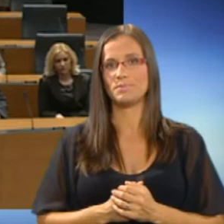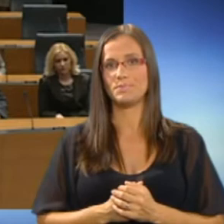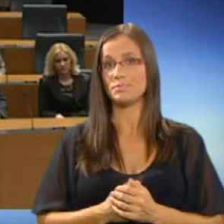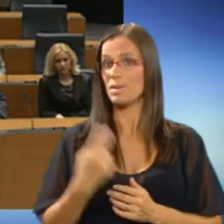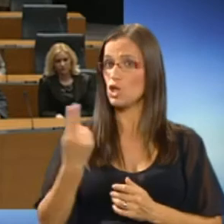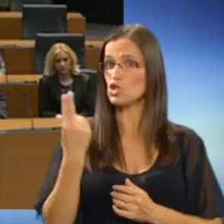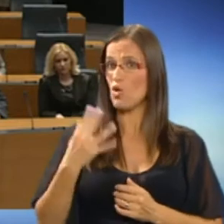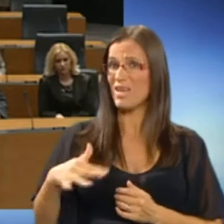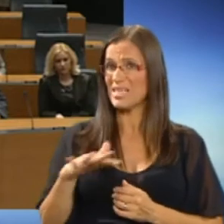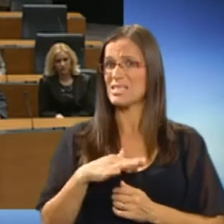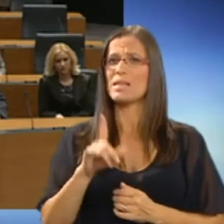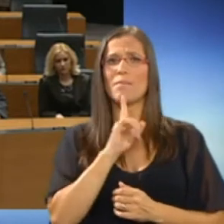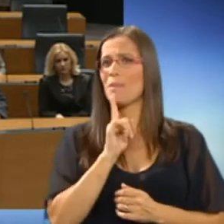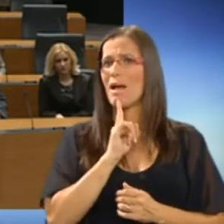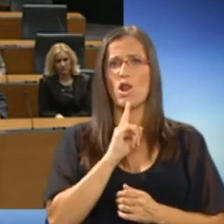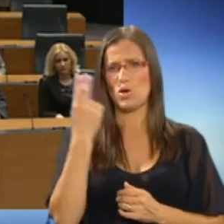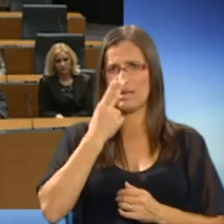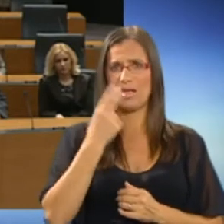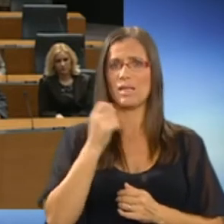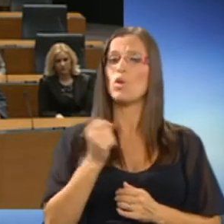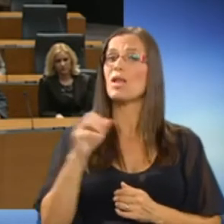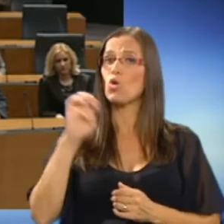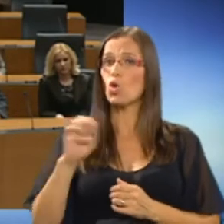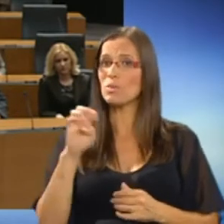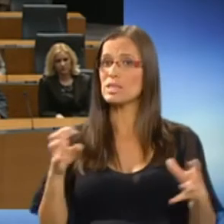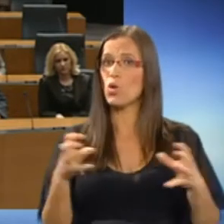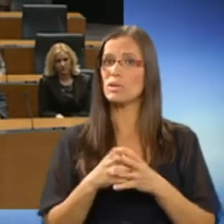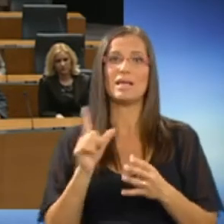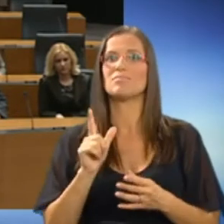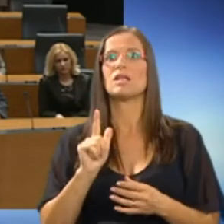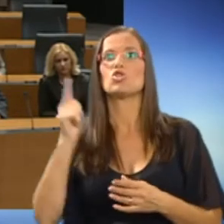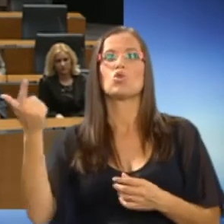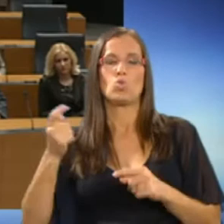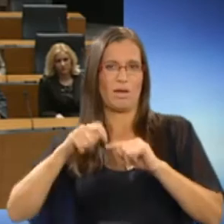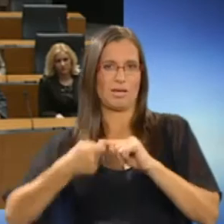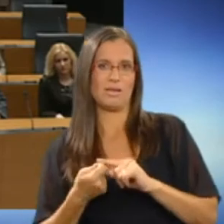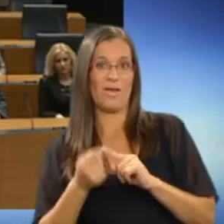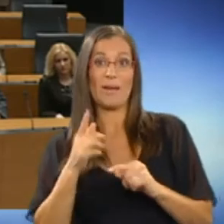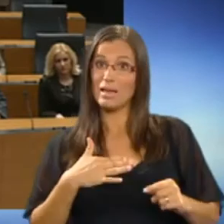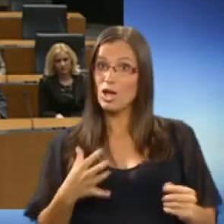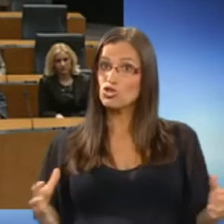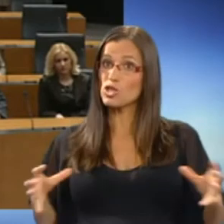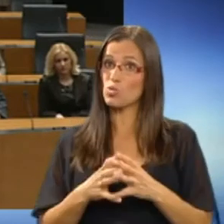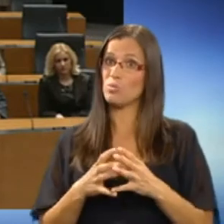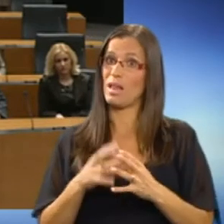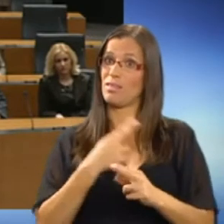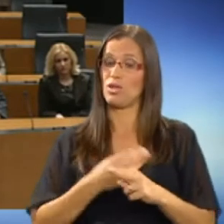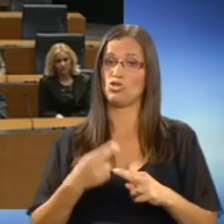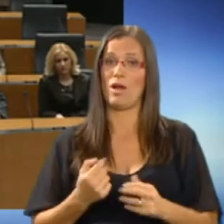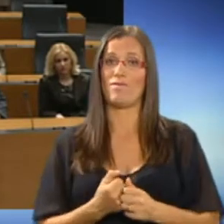V Slovenci se vse premalo zavedamo, da Evropska unija ni tuj dejavnik, temveč naša skupna država.